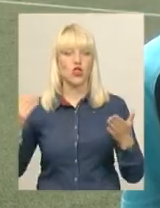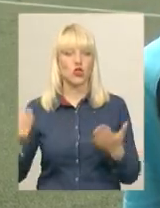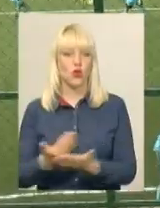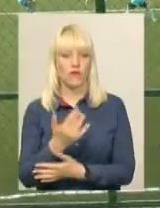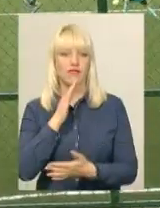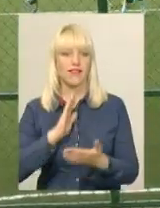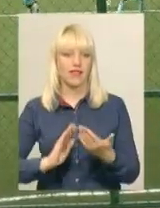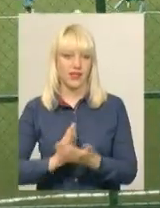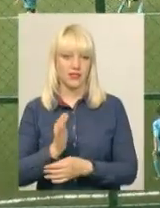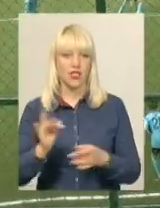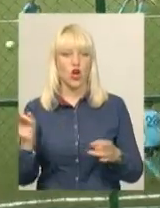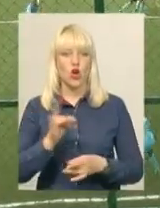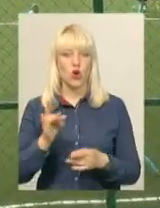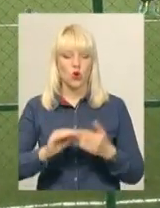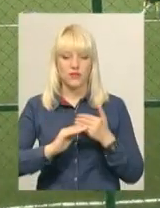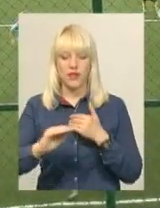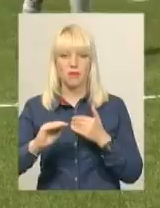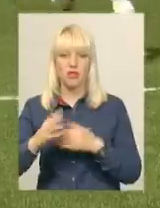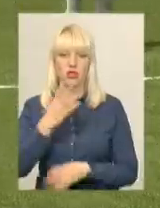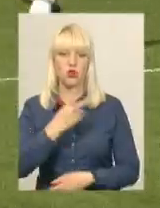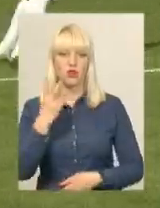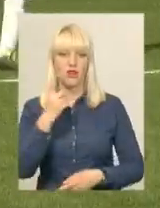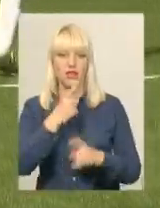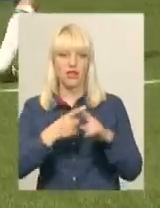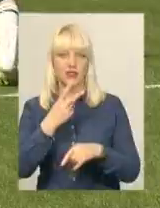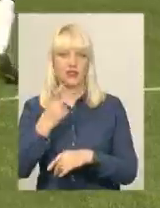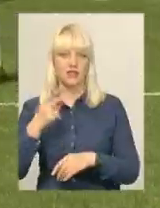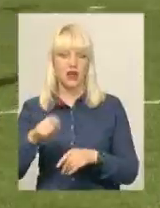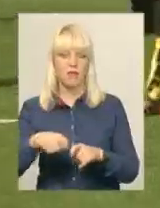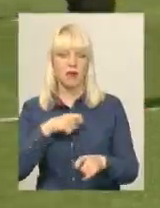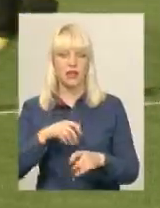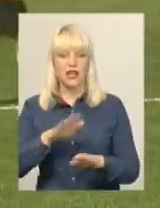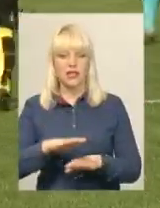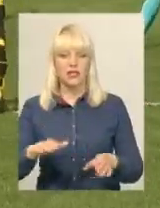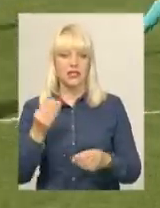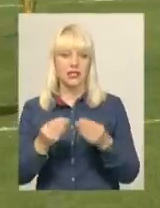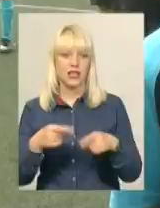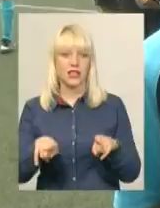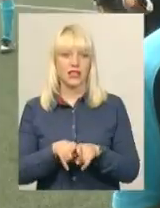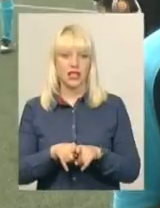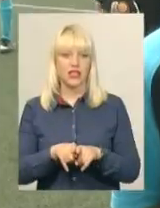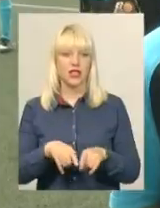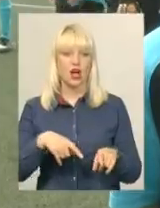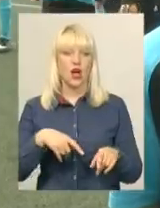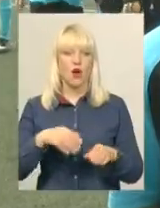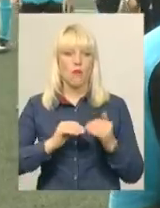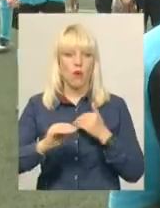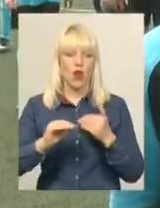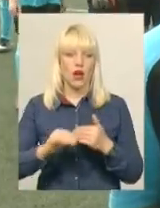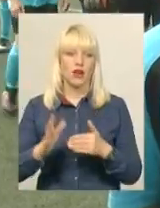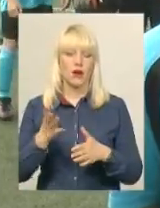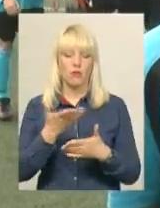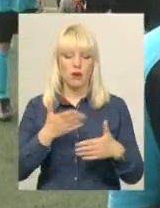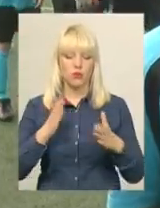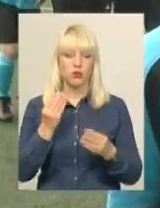якісний. Розміри майданчиків – 42 на 22 метри. Молодші футболісти грають саме на таких полях. Ми будемо грати з